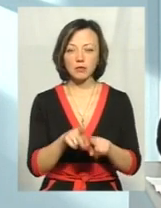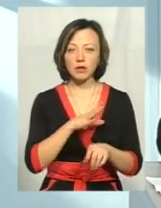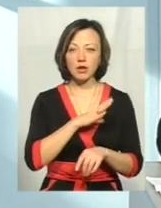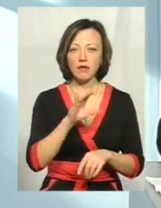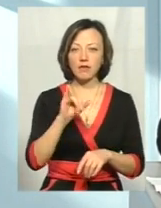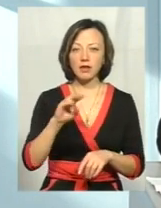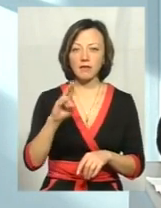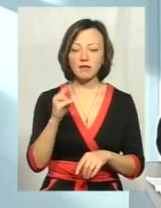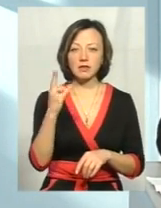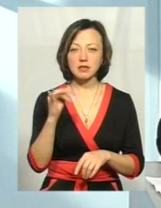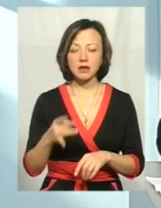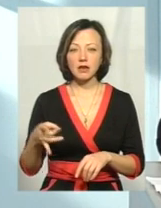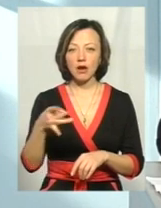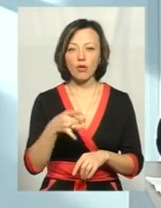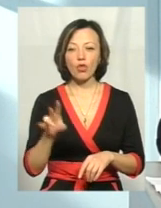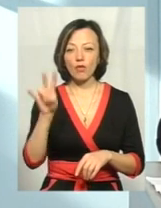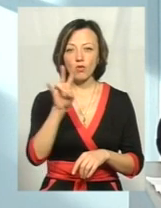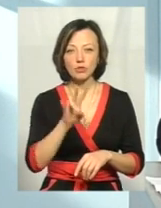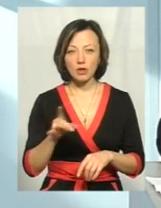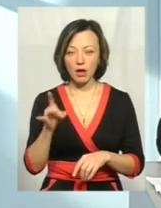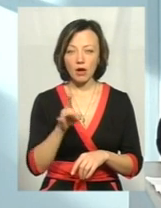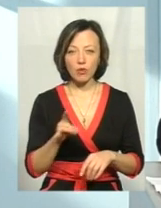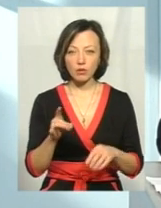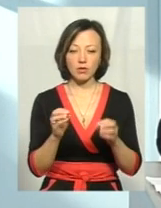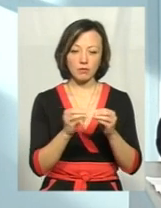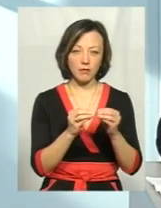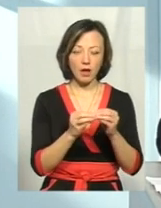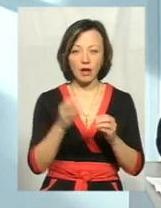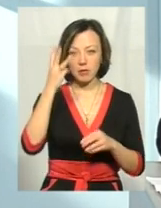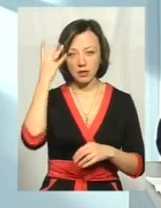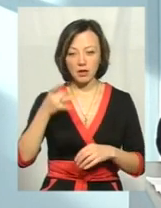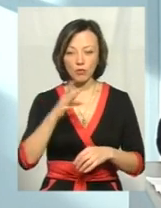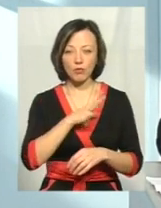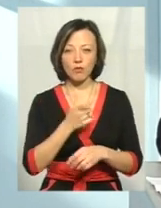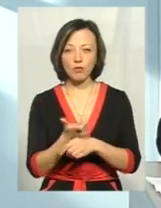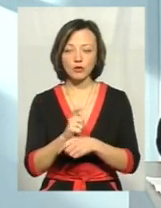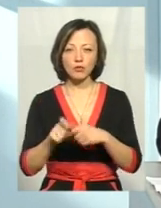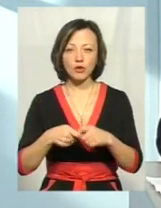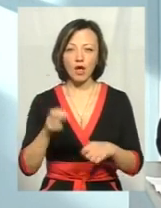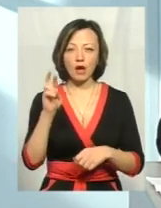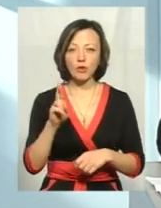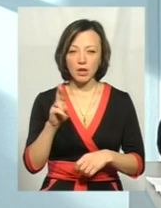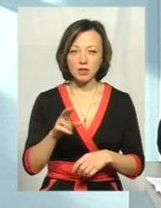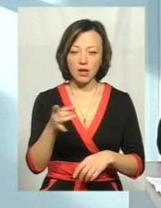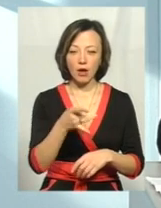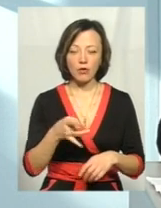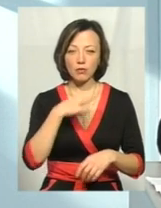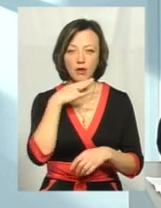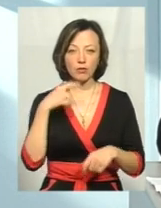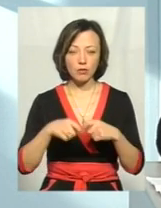район, Овушицький район, там менше було відхилень. Хмельницький район саме більше було відхилень, Єрмолонецький район було багато відхилень. Тут